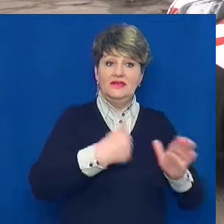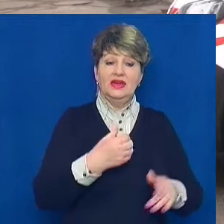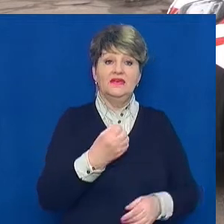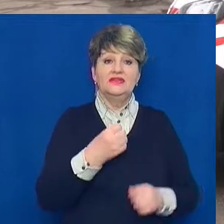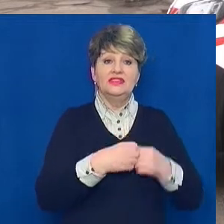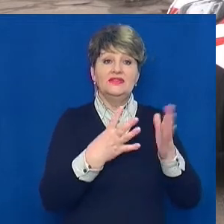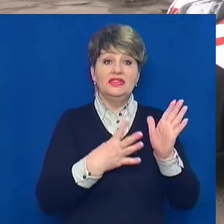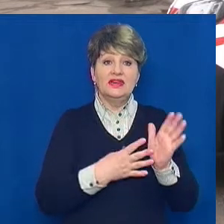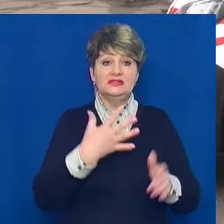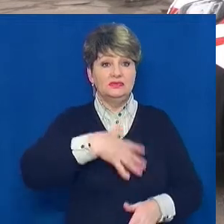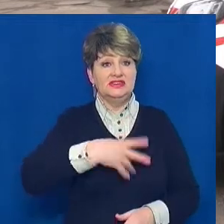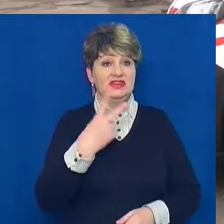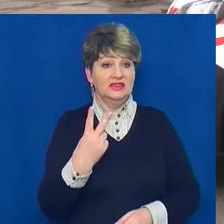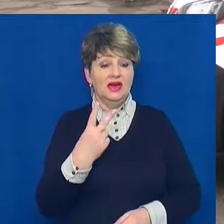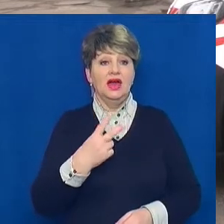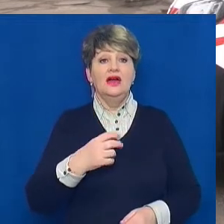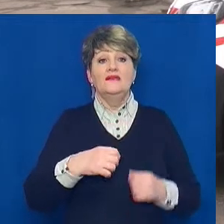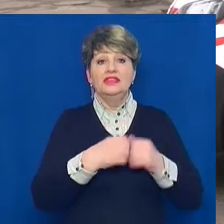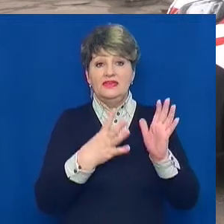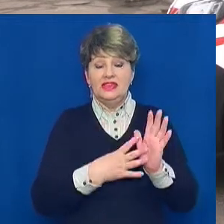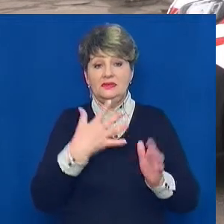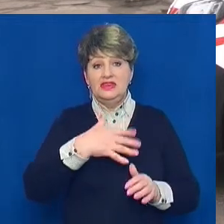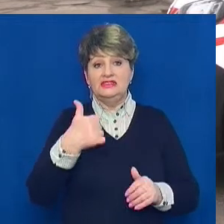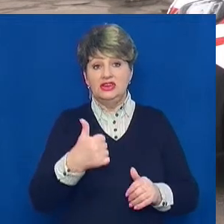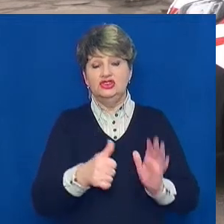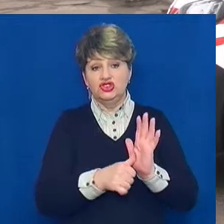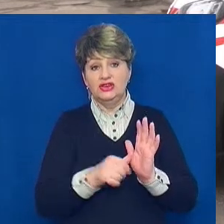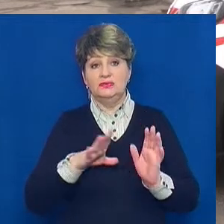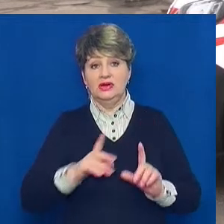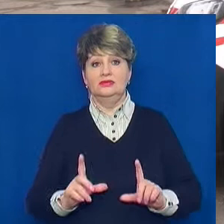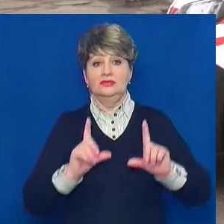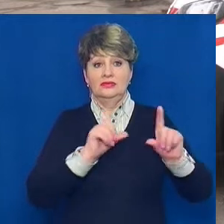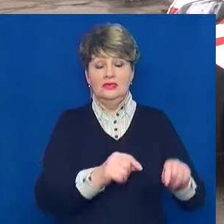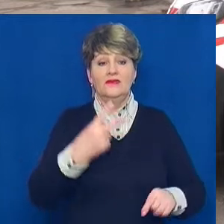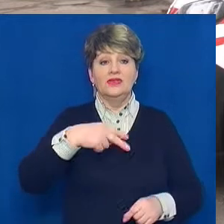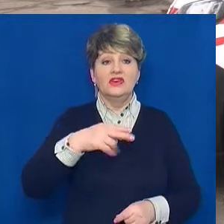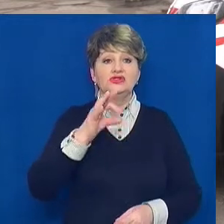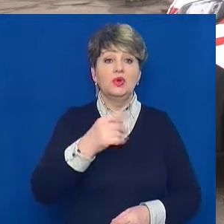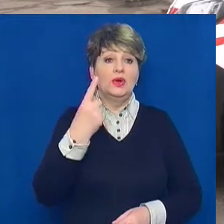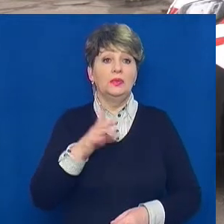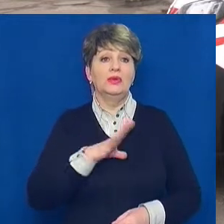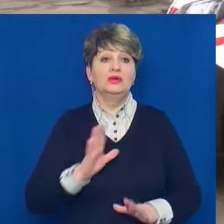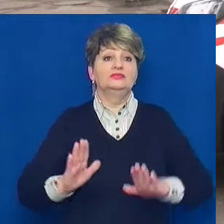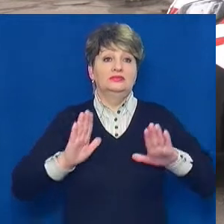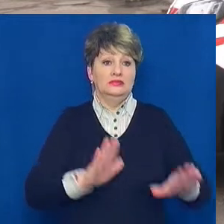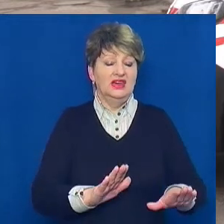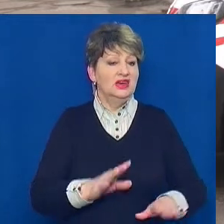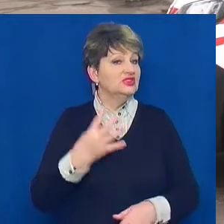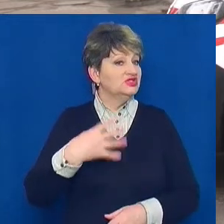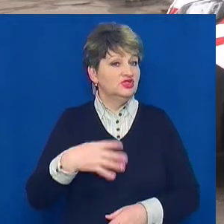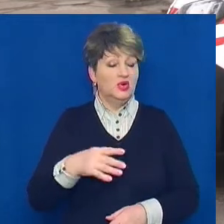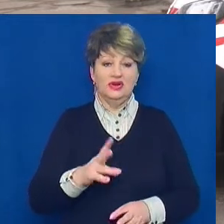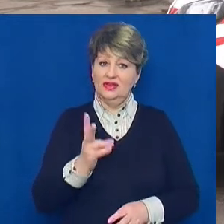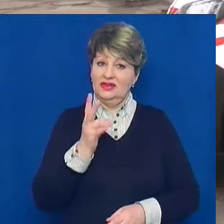.52. В 19.56 вони виїхали, в 20.01 вони були на місці пригоди. Не 40 хвилин, 17.